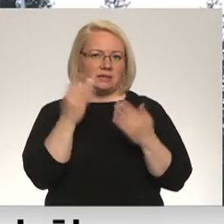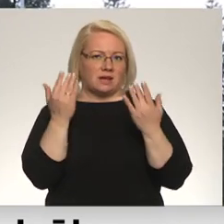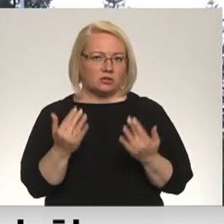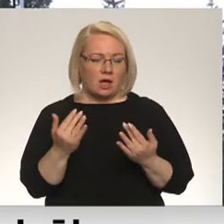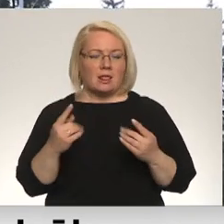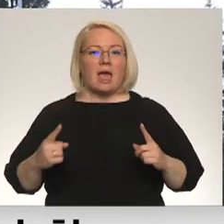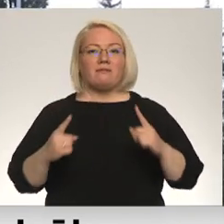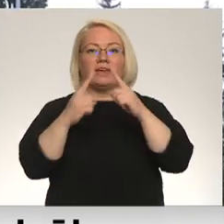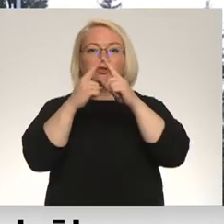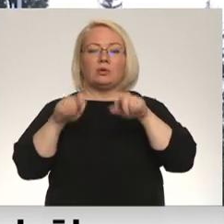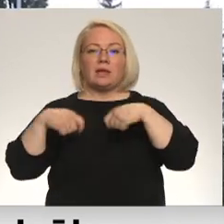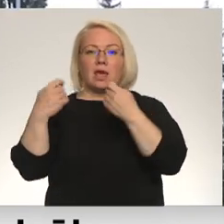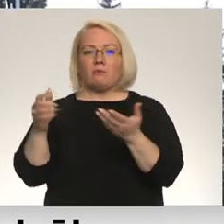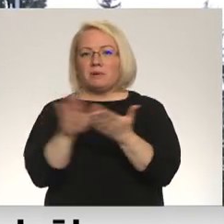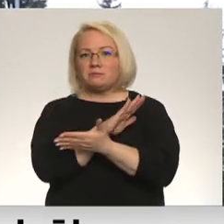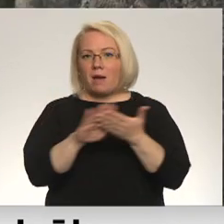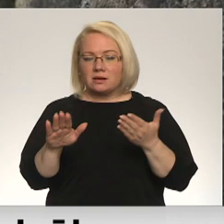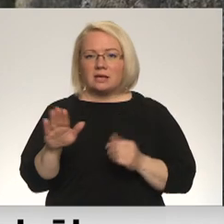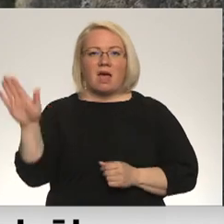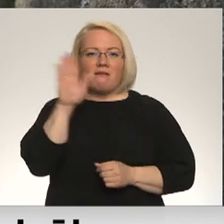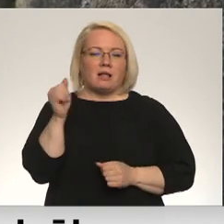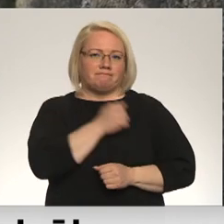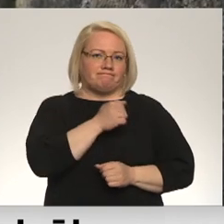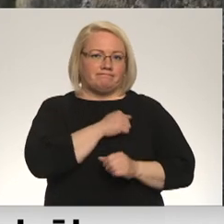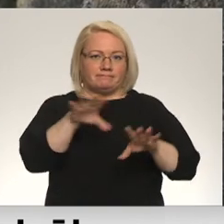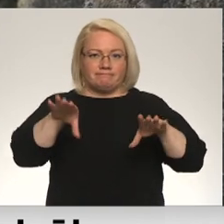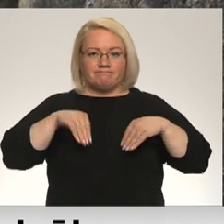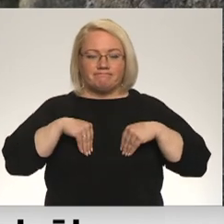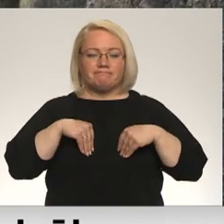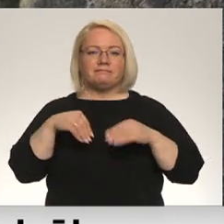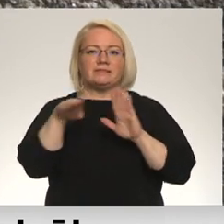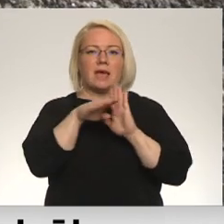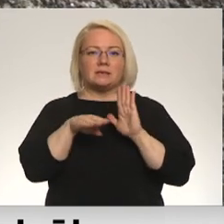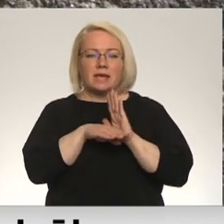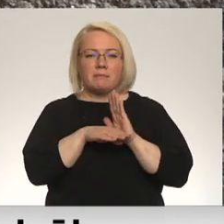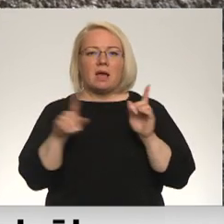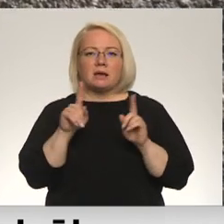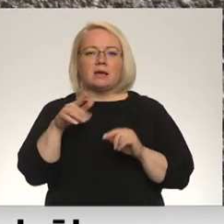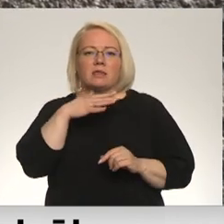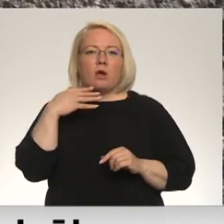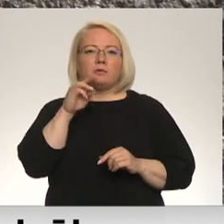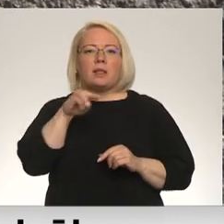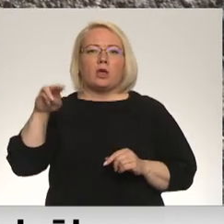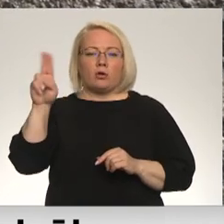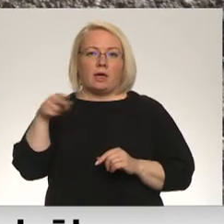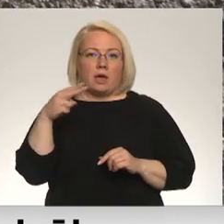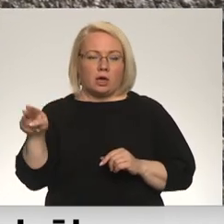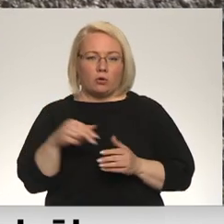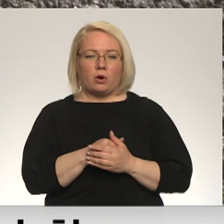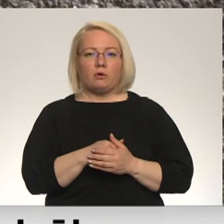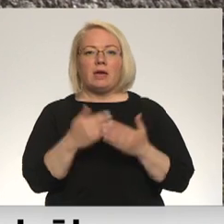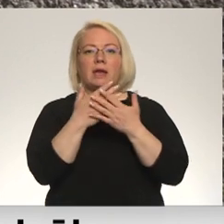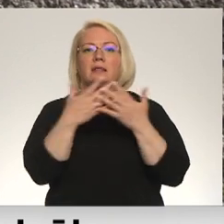arī virsotne tiktu atdota par baltu velti, valsts baidās uzņemties pavadošās saistības, kas mērāmas vairākos miljonos eiro. Ir virkne